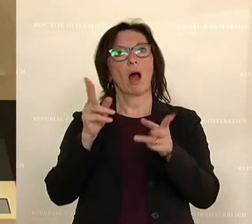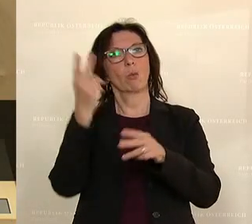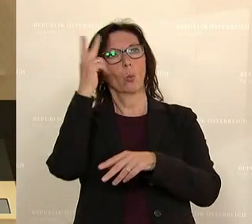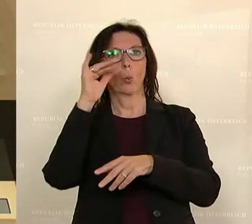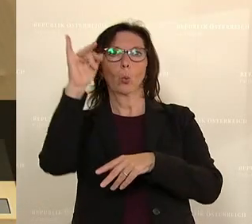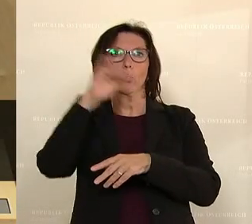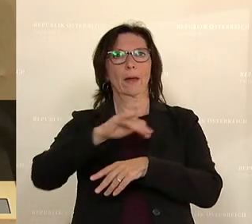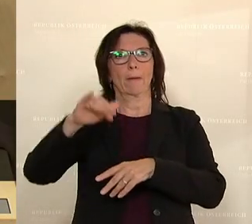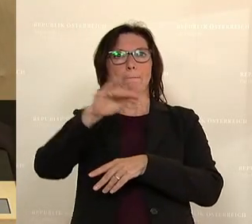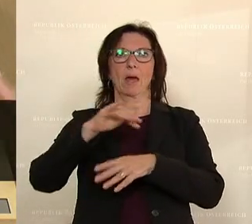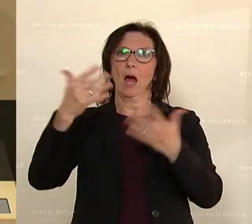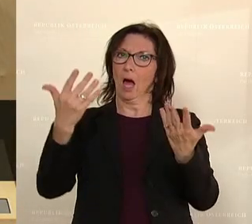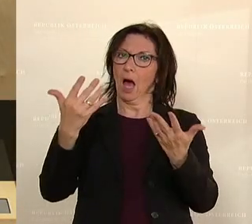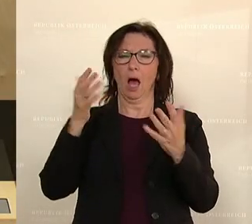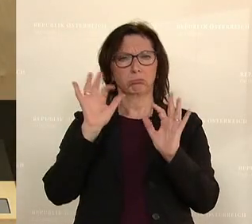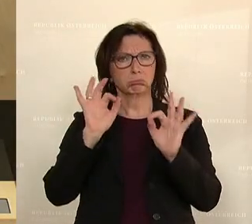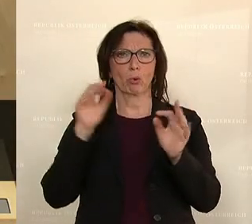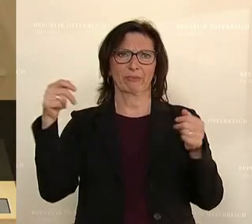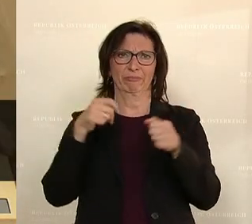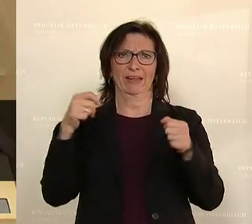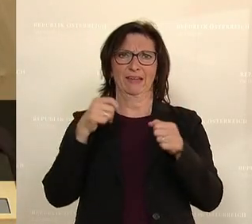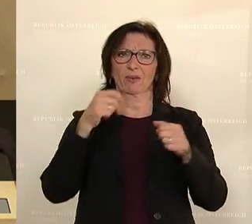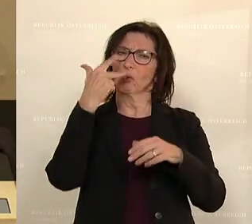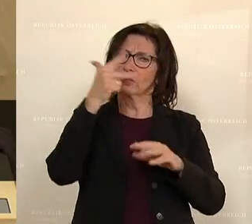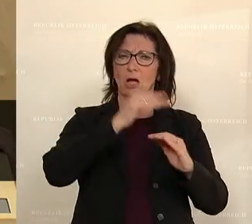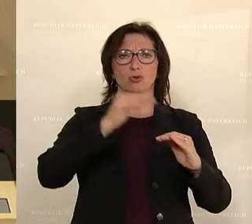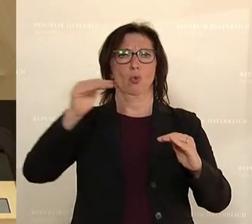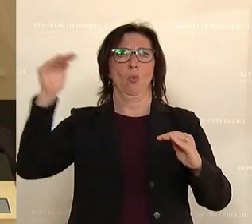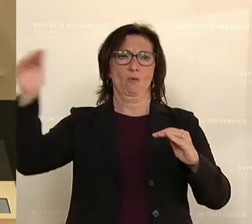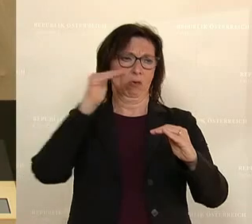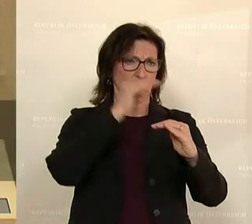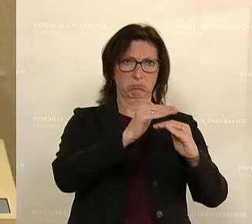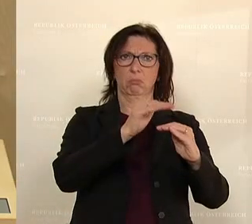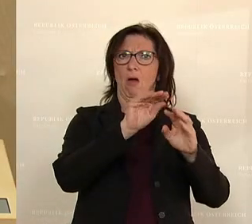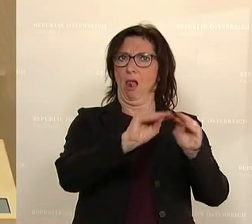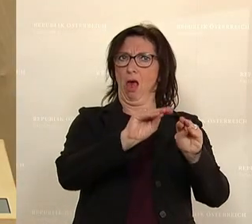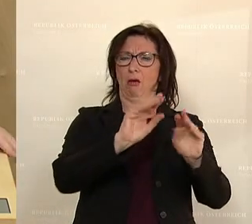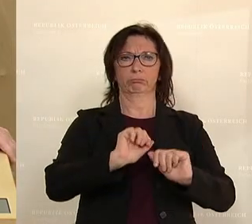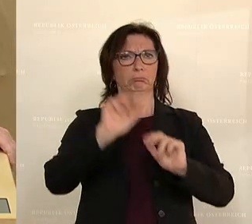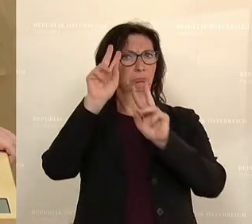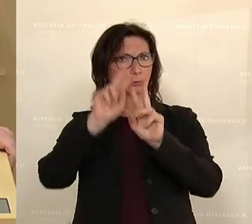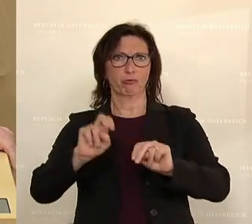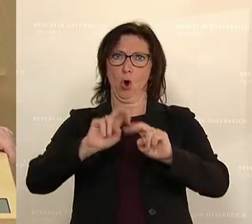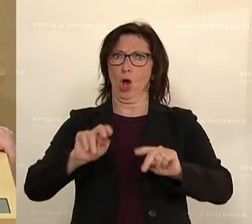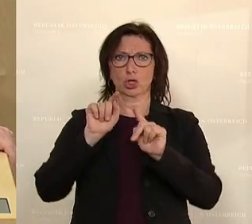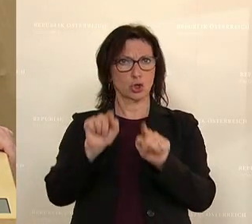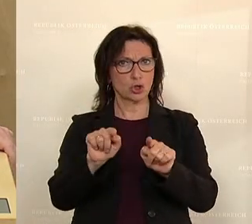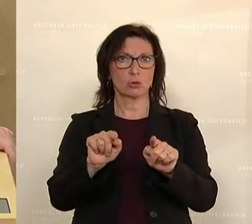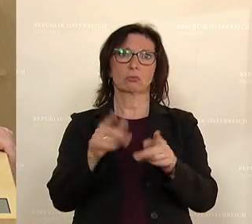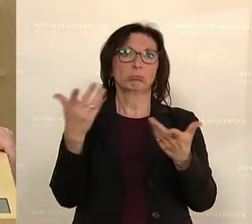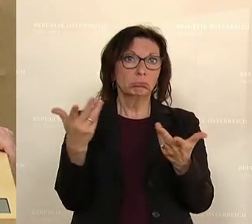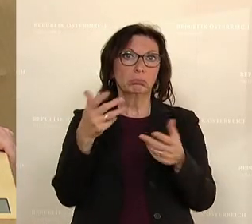Universitäten nach einem dreistufigen Modell, nämlich Lehre. Dann weiß ich genau, was die Lehre kostet. Forschung, diese wäre wesentlich